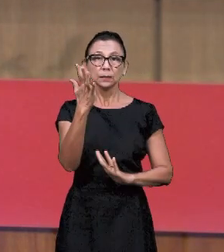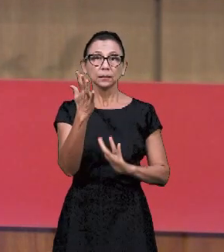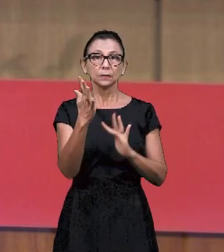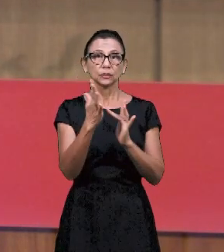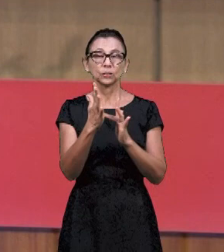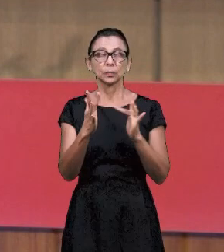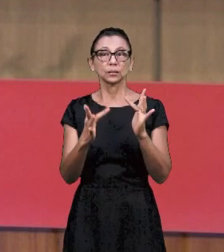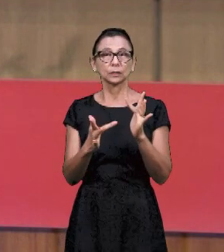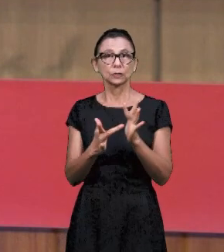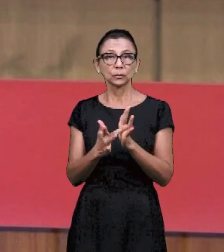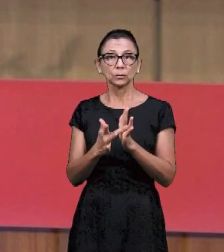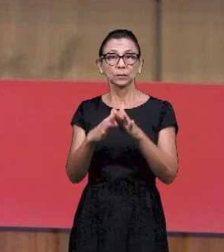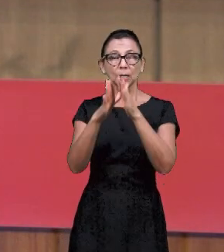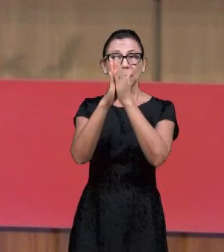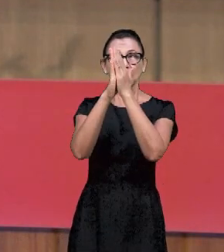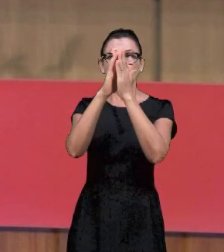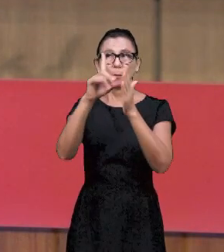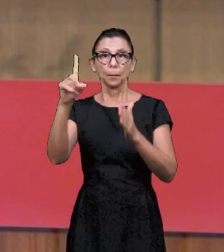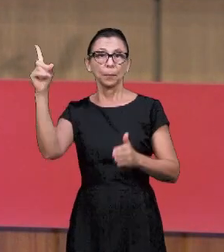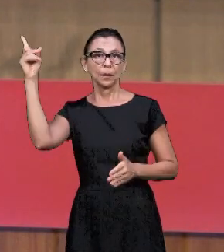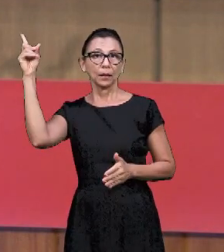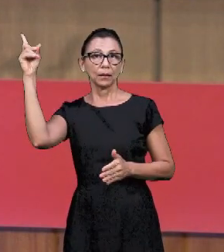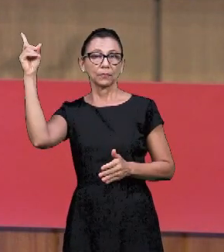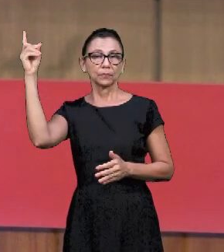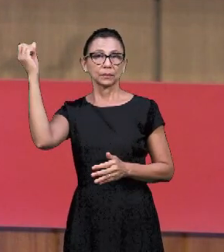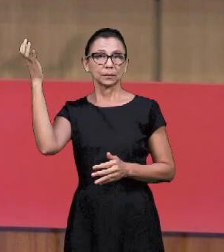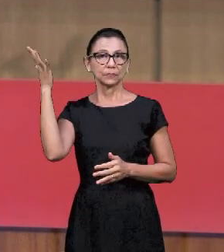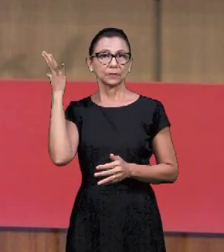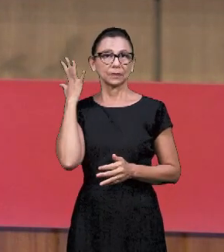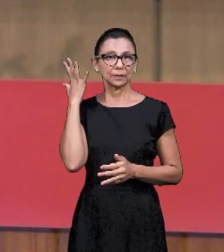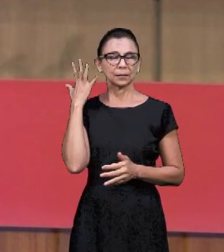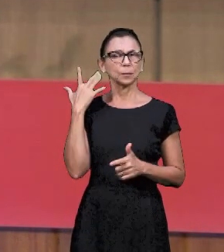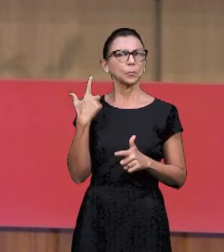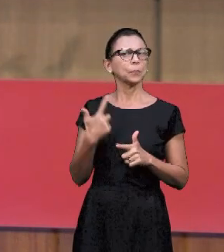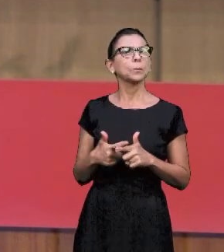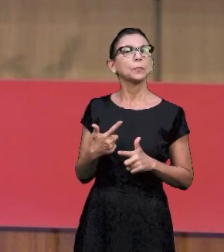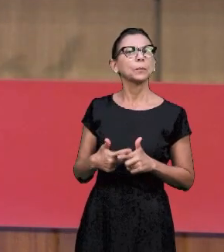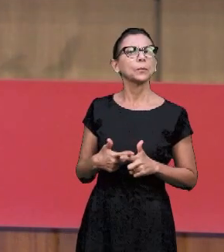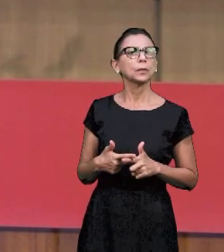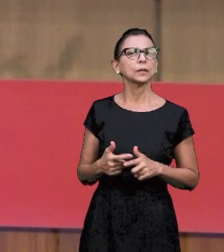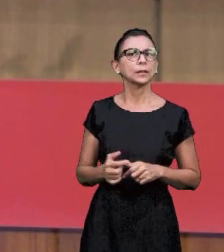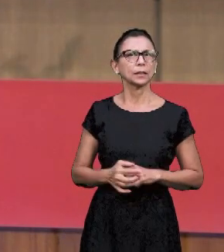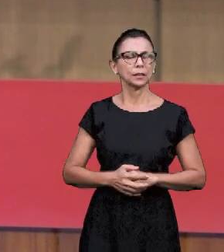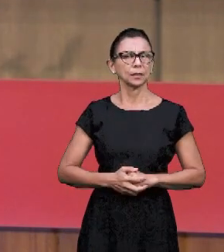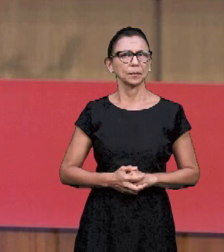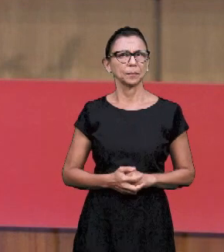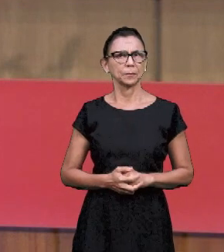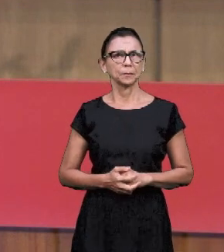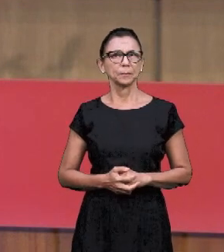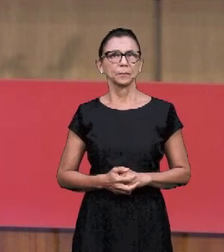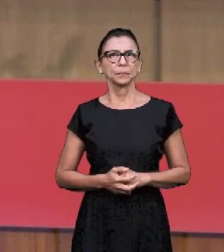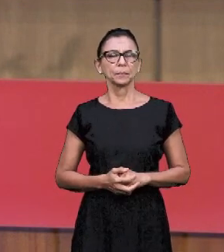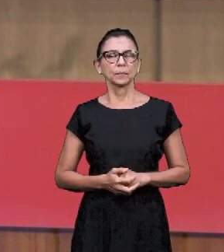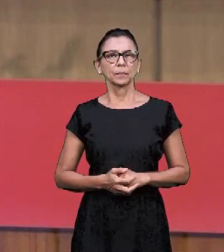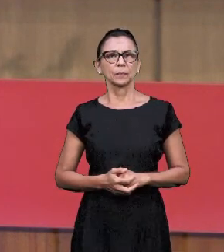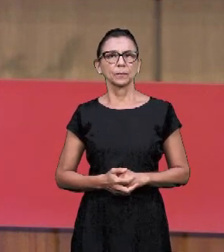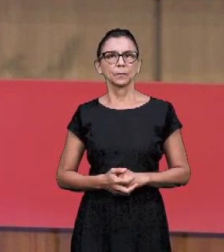начале. Кровь и тело, и Слово. Почему кровь и Слово?